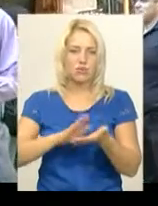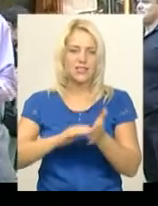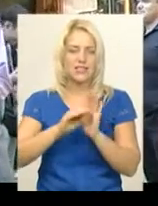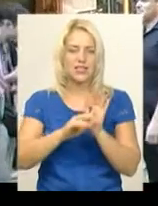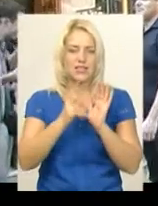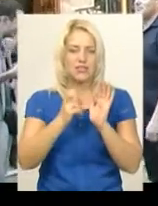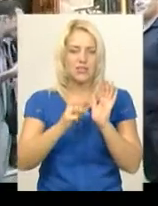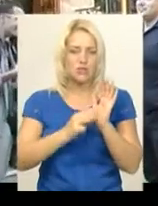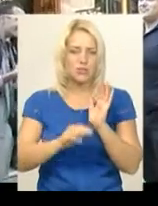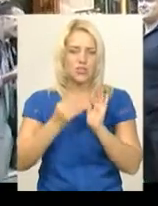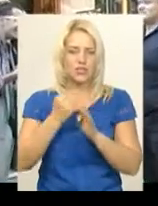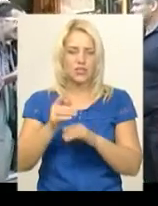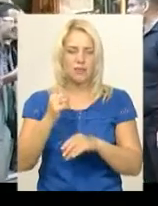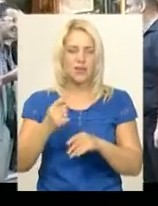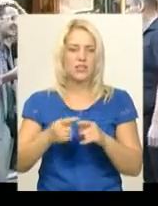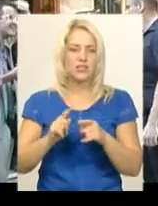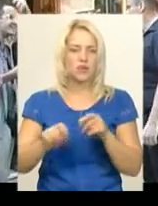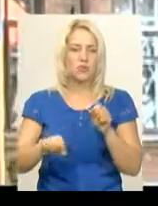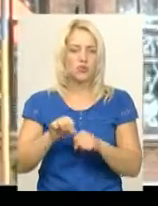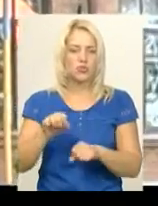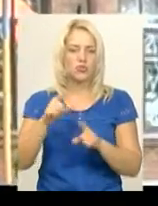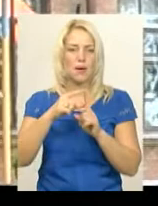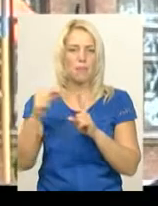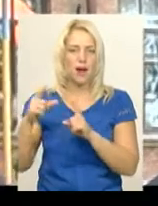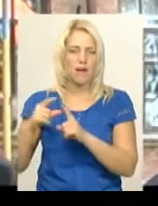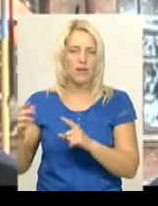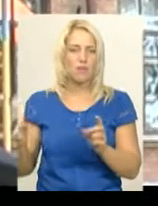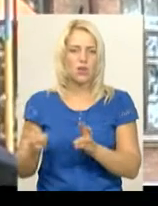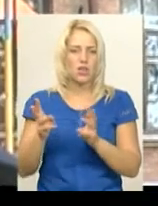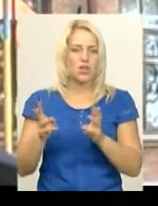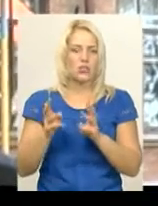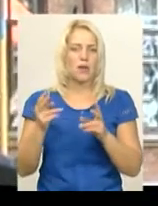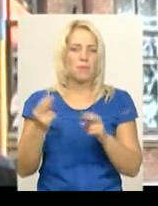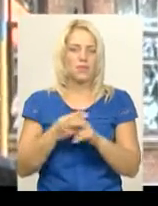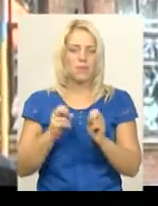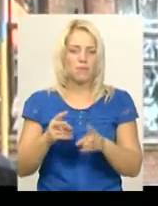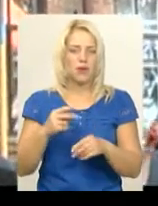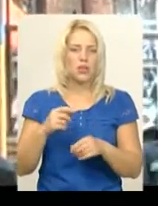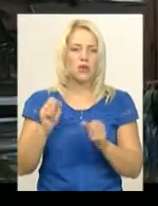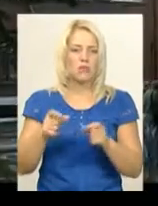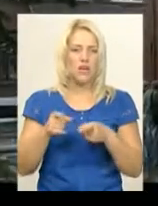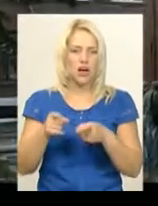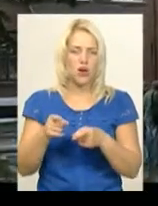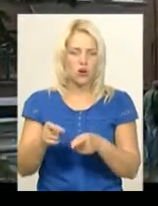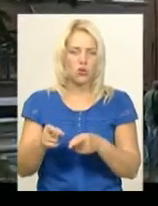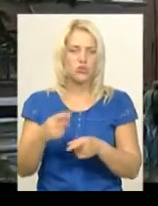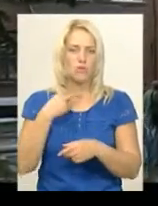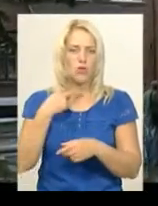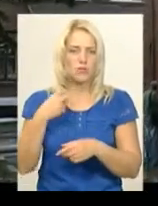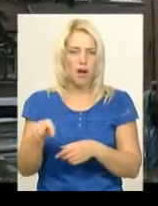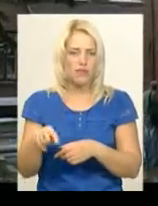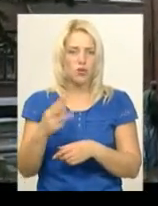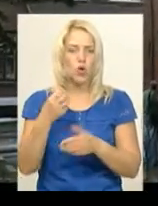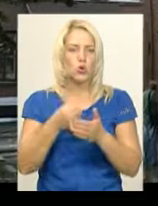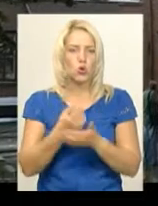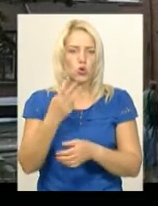частина перша. Це порушення правил пожежної безпеки. Загрожує позбавлення волі до двох-трьох років. У школі ж після нинішньої